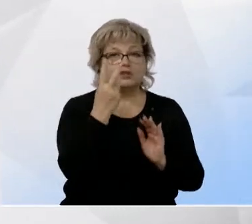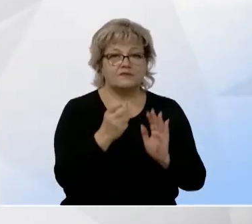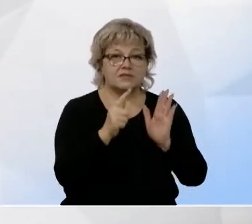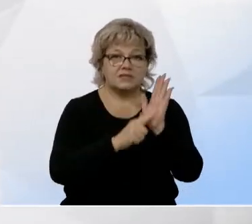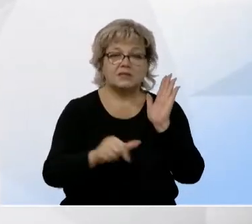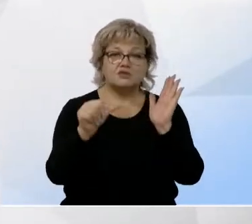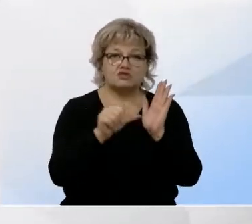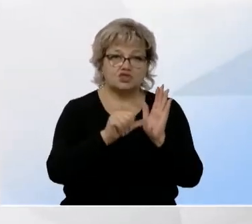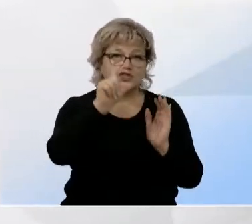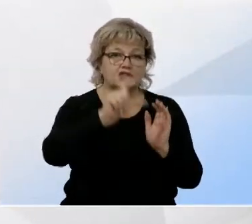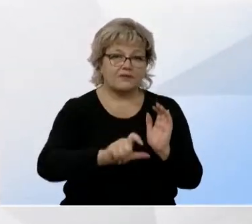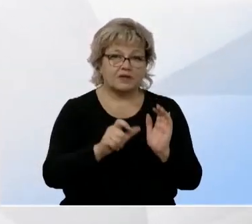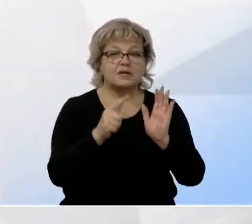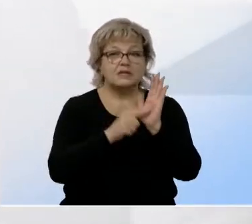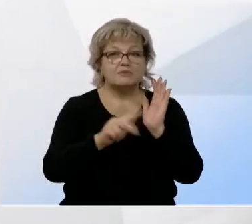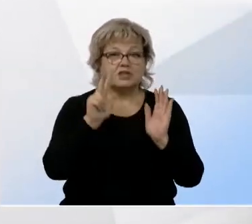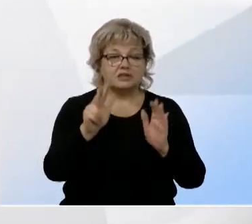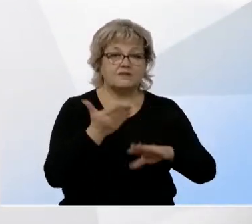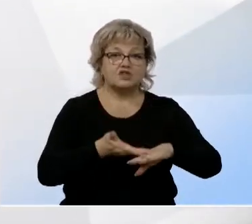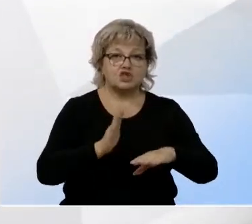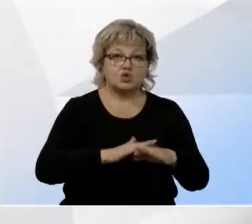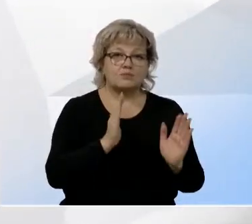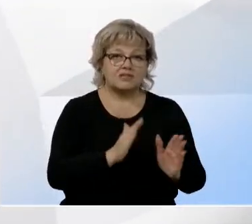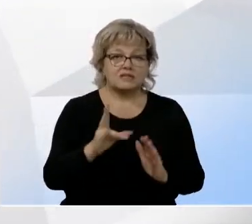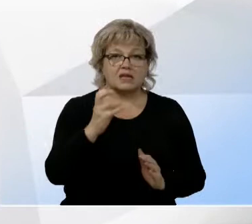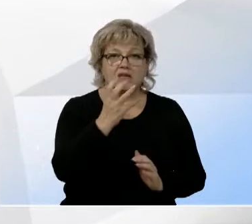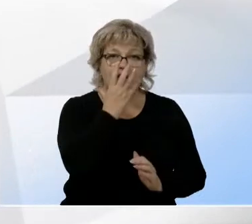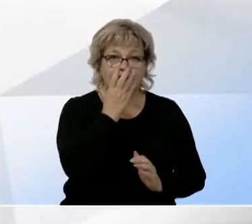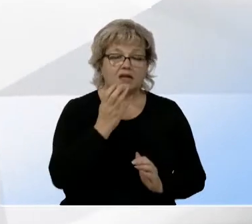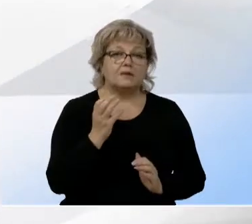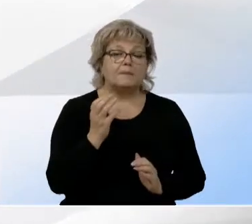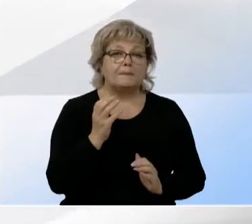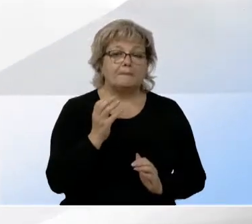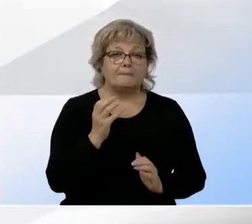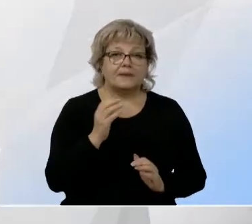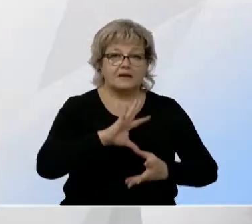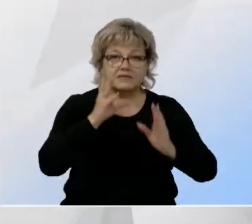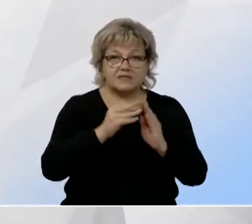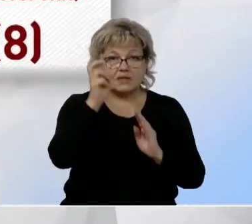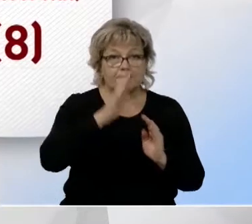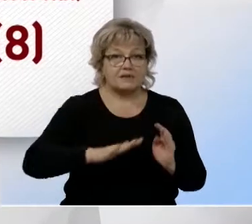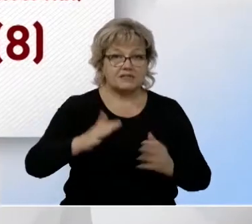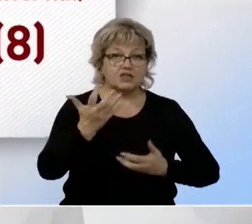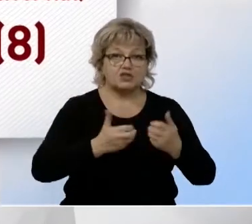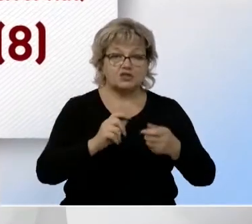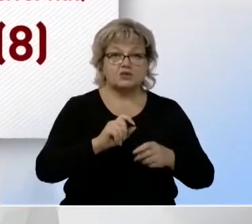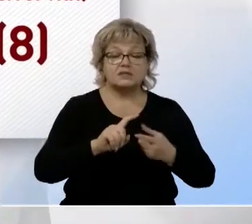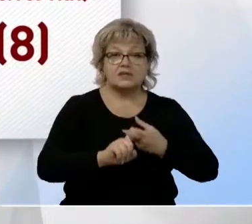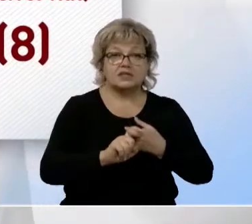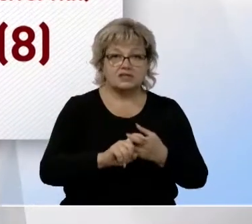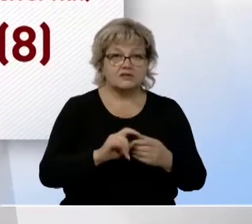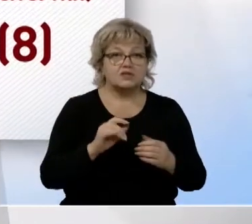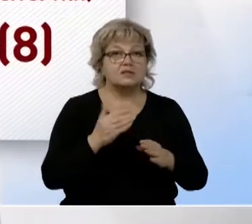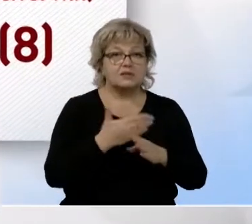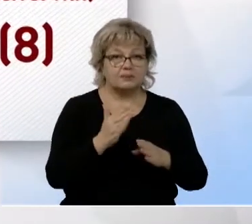1276 пациентов, 73 из них в тяжелом состоянии на ИВЛ. В целом по стране число заразившихся за сутки